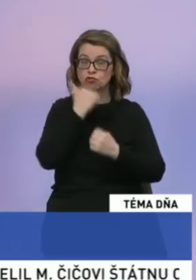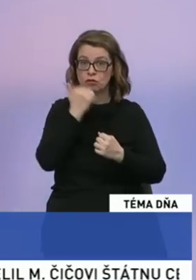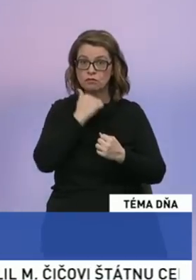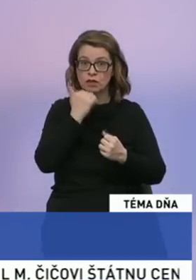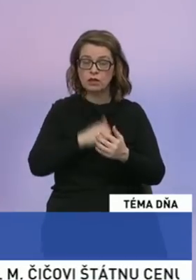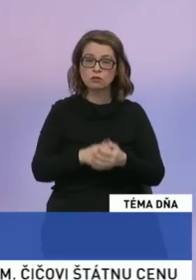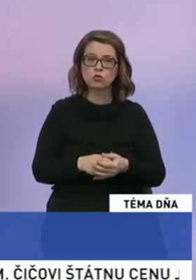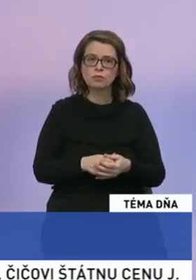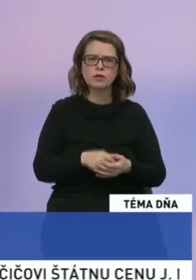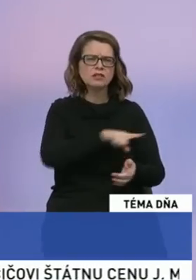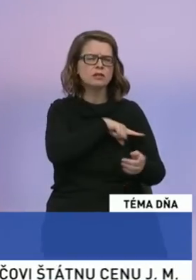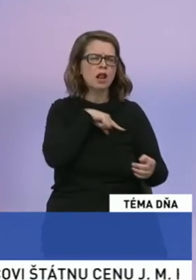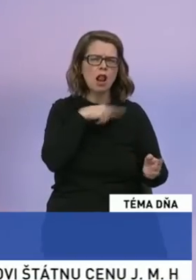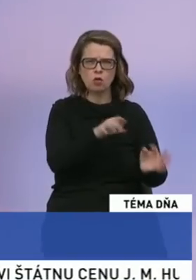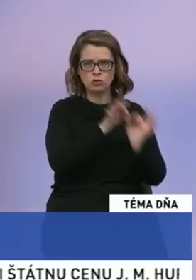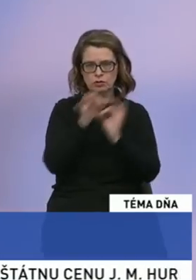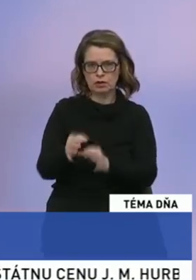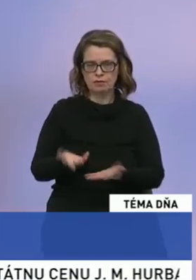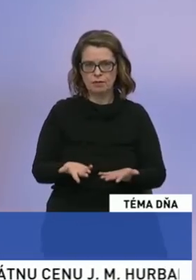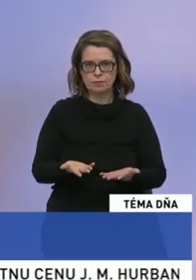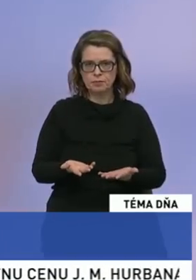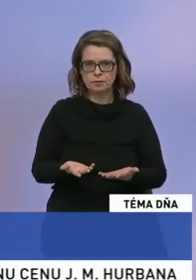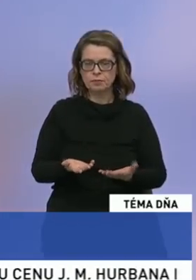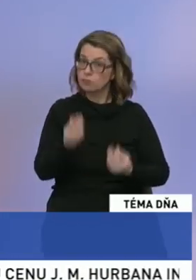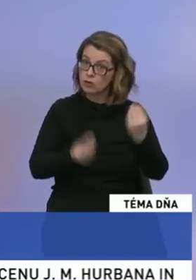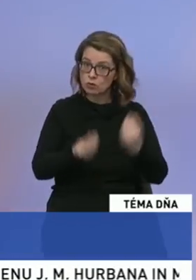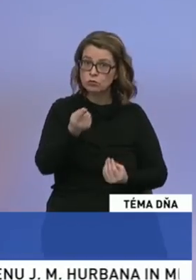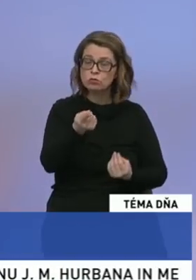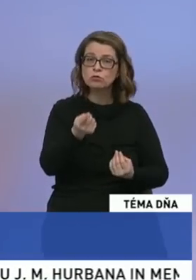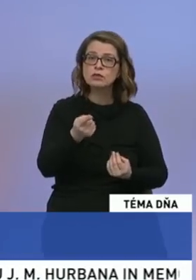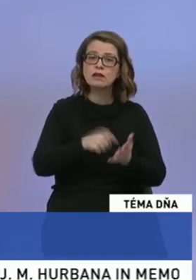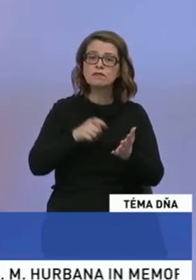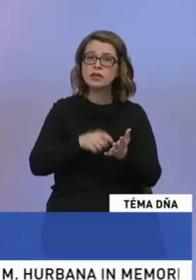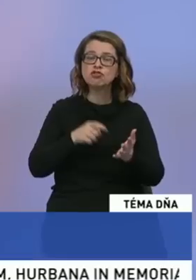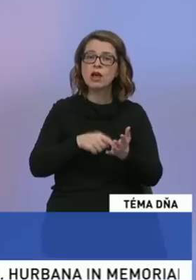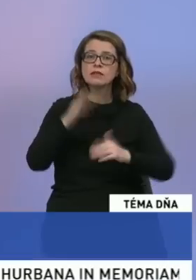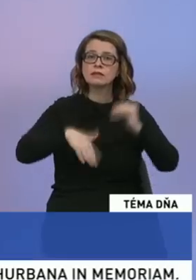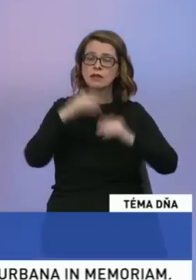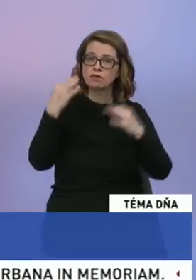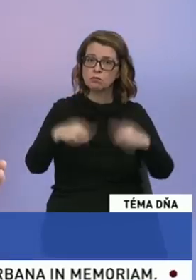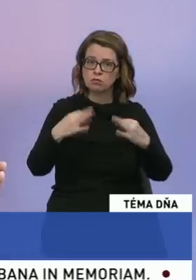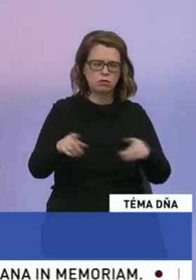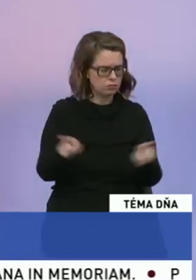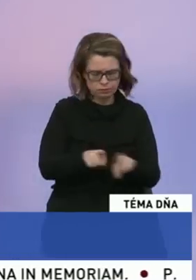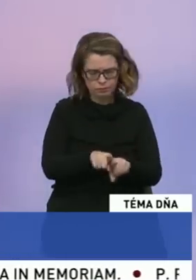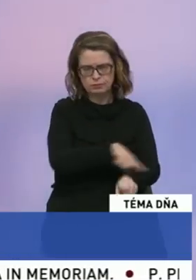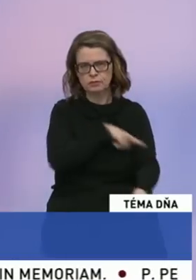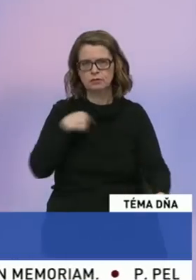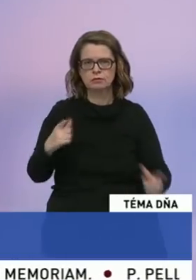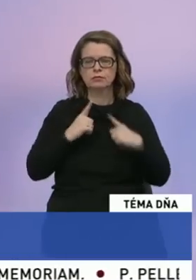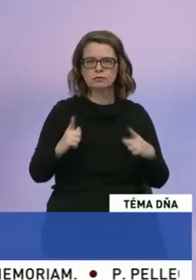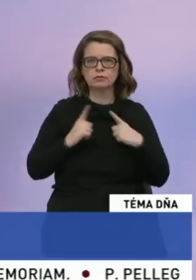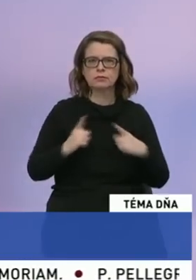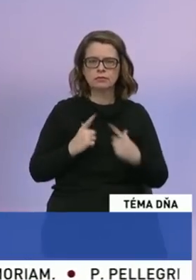nespočetne dlho týždňov, dní. Skúste si vyžiadať stavebné povolenie. To je tiež taký dlhý proces, že